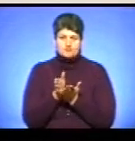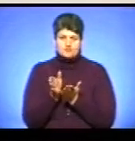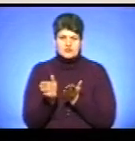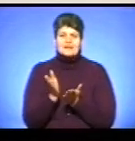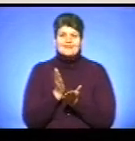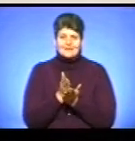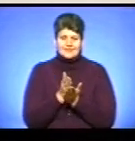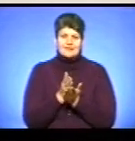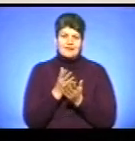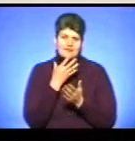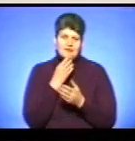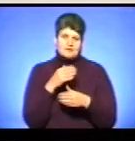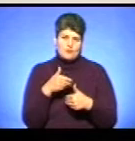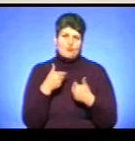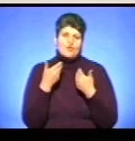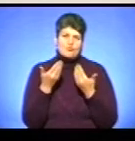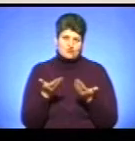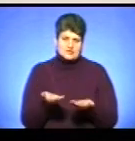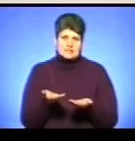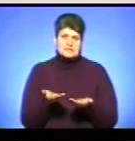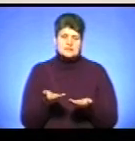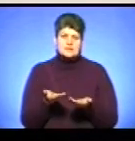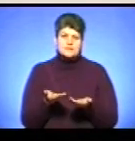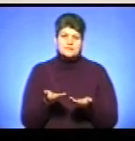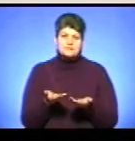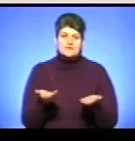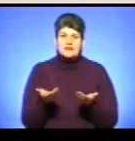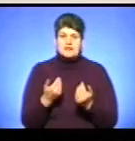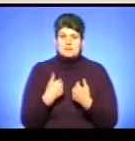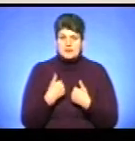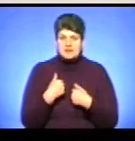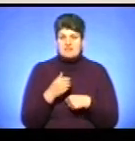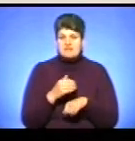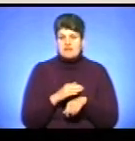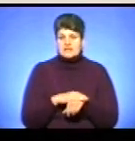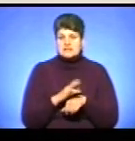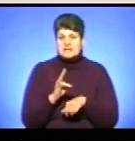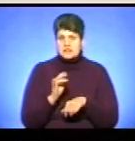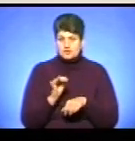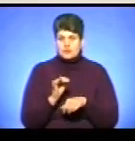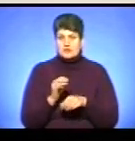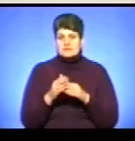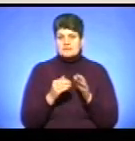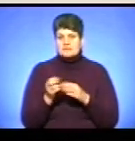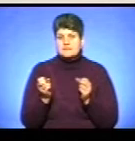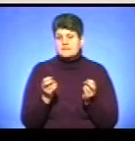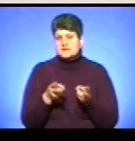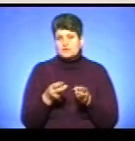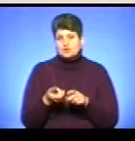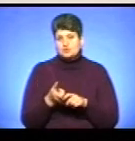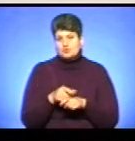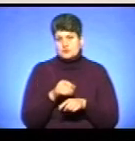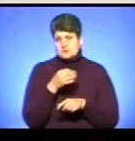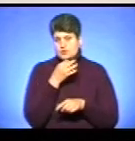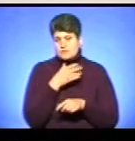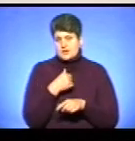гарні пропозиції, які мені фактично як фахівцю дуже сподобалися.